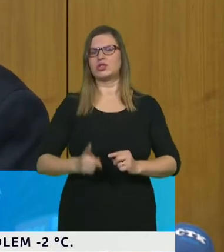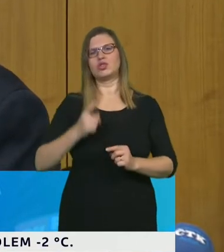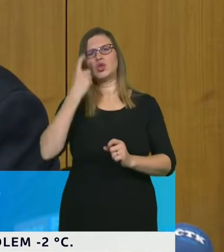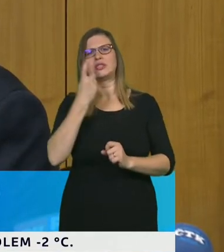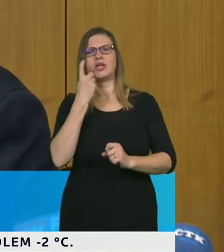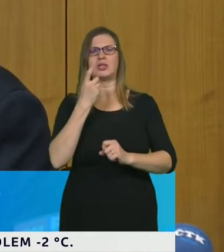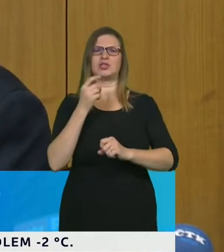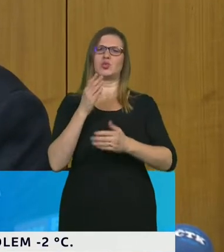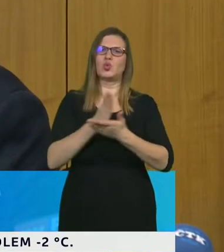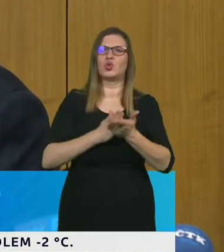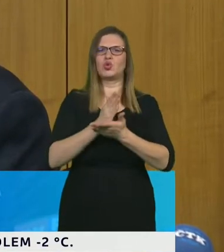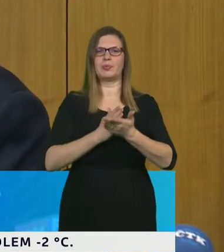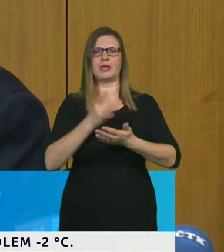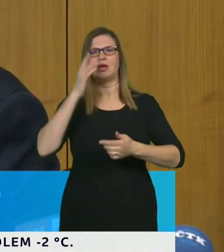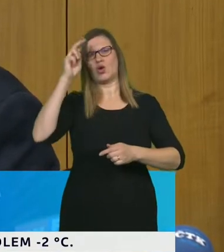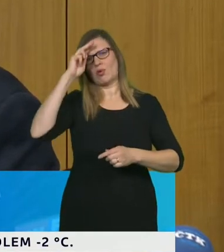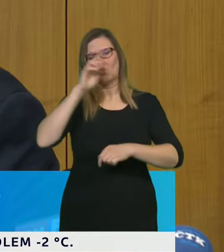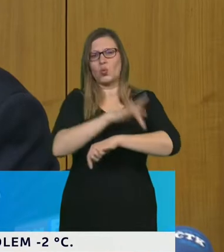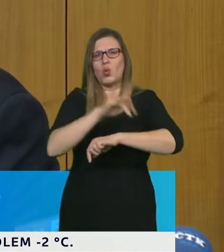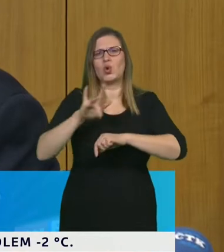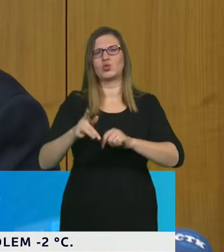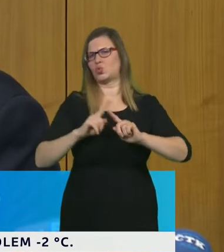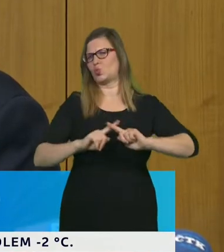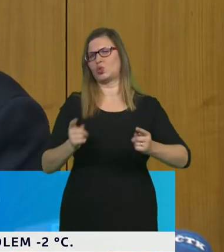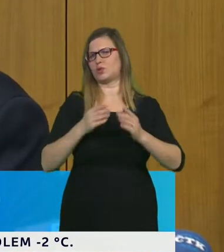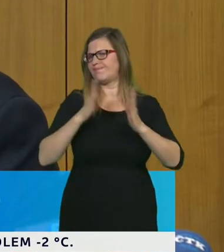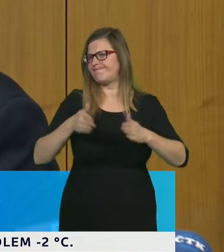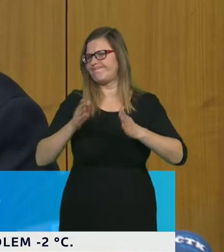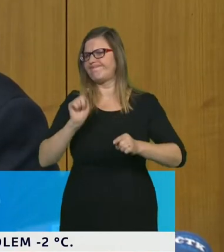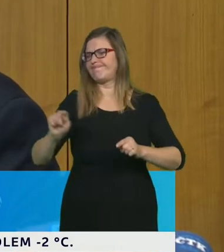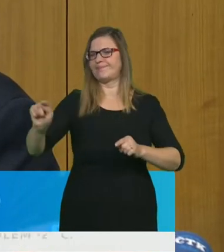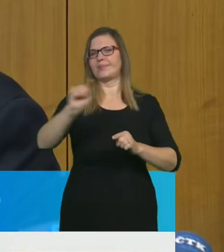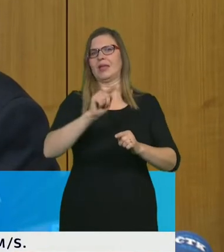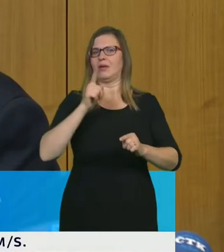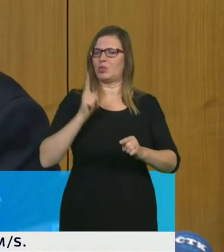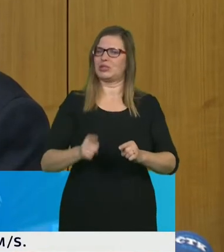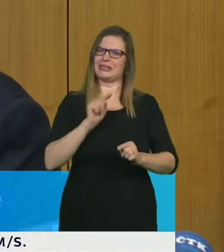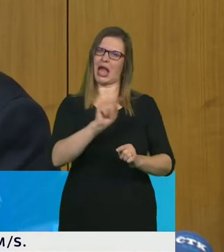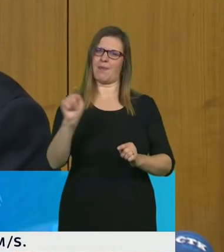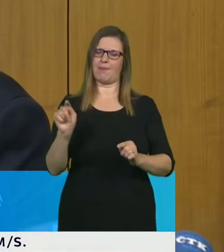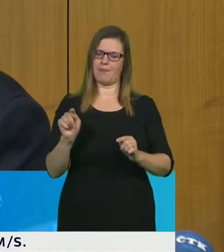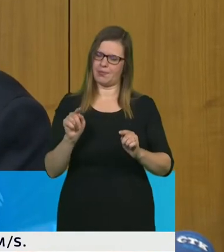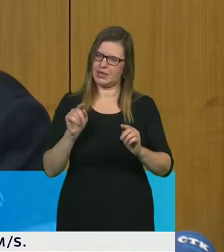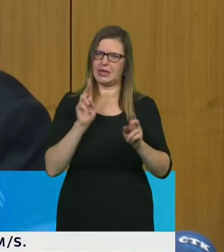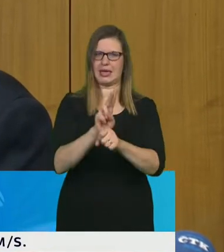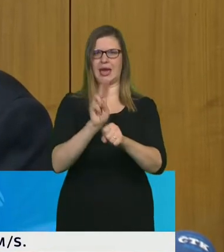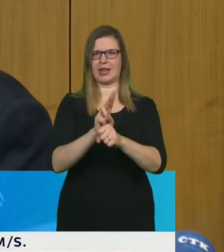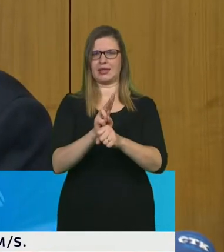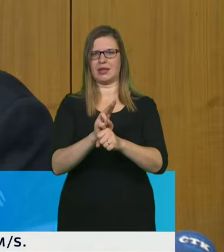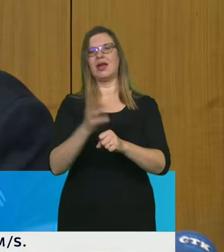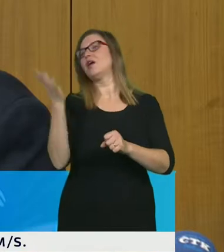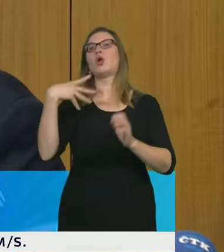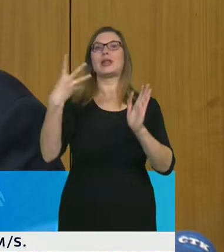protože díky tomu, že bylo provedeno testování, tak tam se ta nákaza zastavila a my musíme trvat dále na tom,